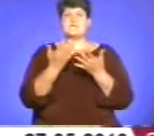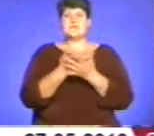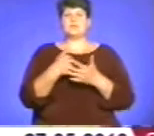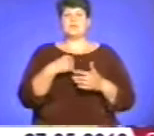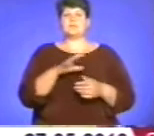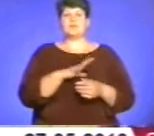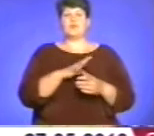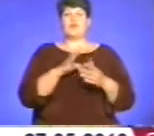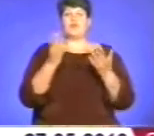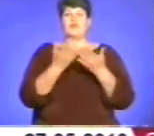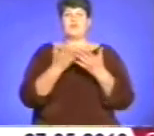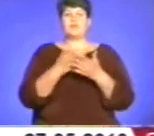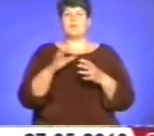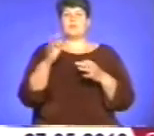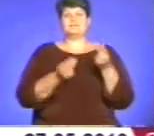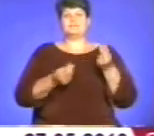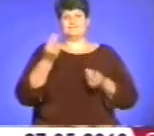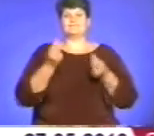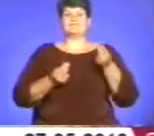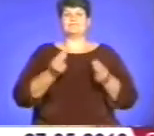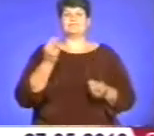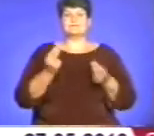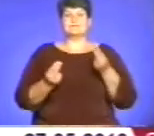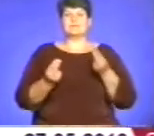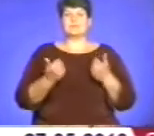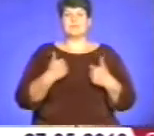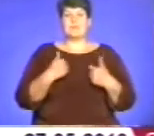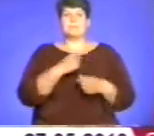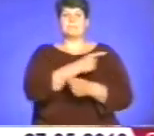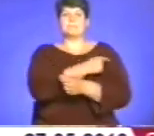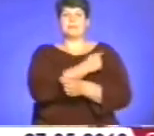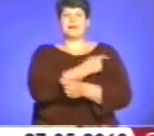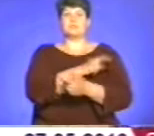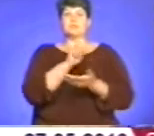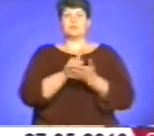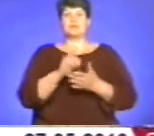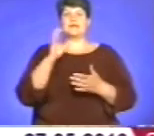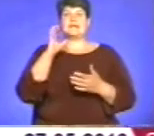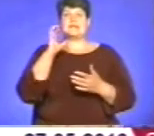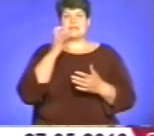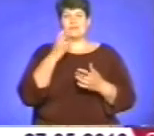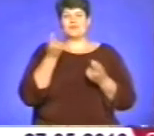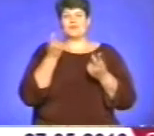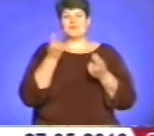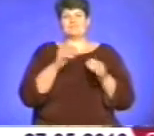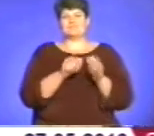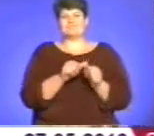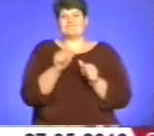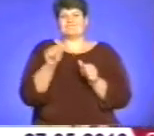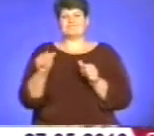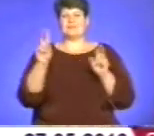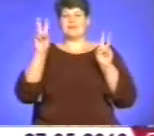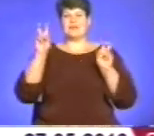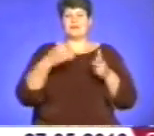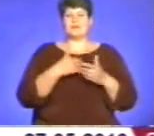фільм жартівливий, розумієте. Ми медики, ми маємо бути серйозні, але ми трошки відволіклись від теми, бо ми хочемо всім